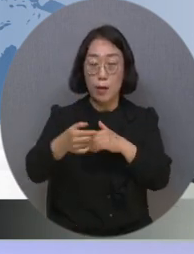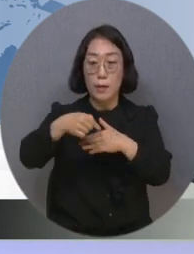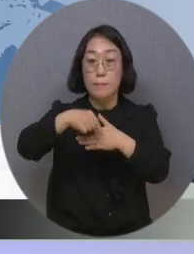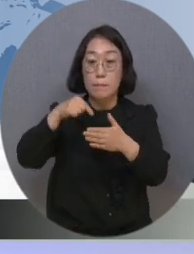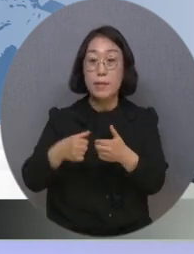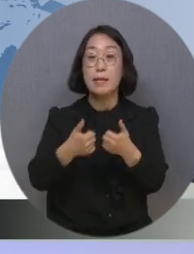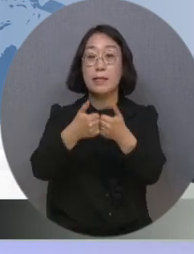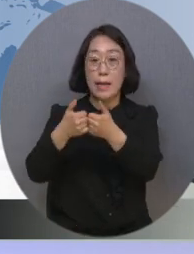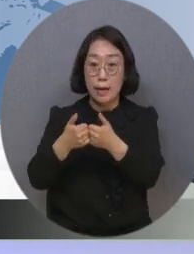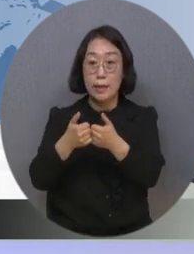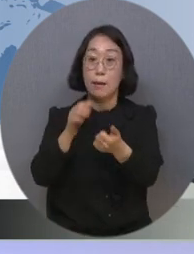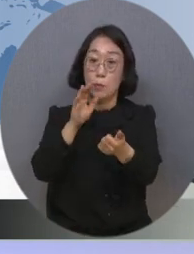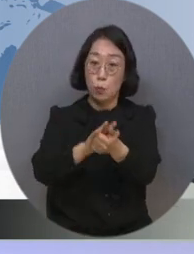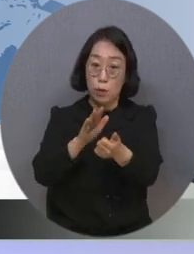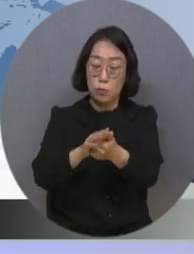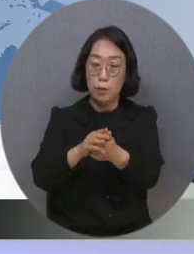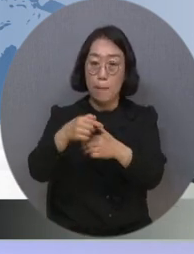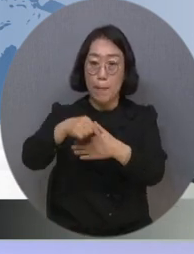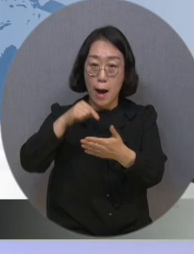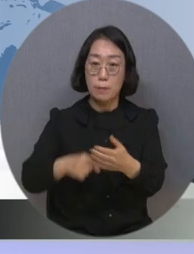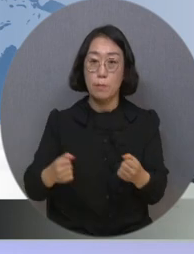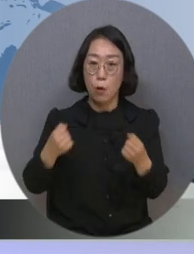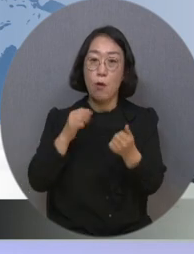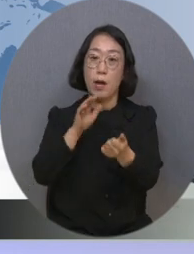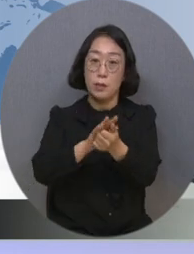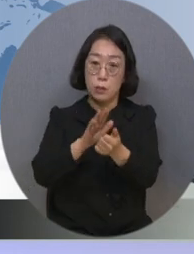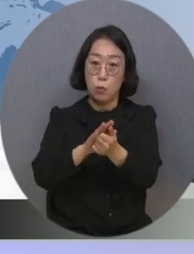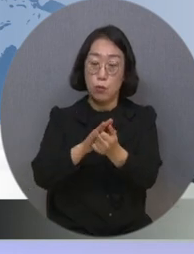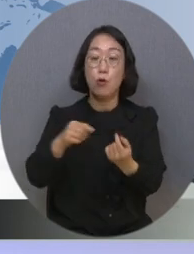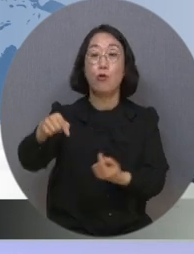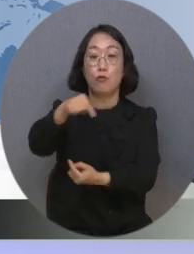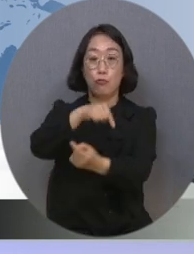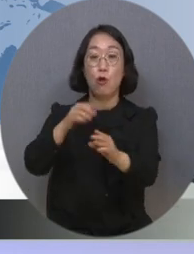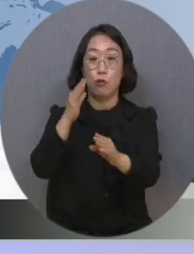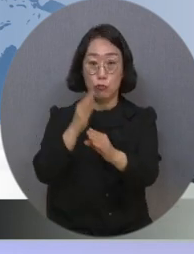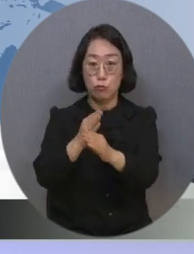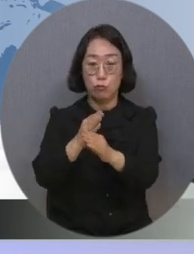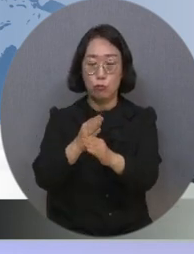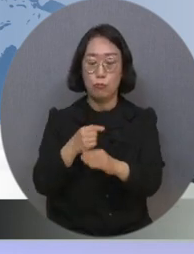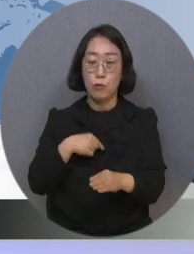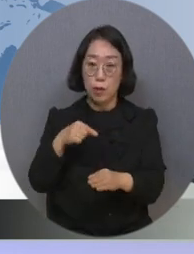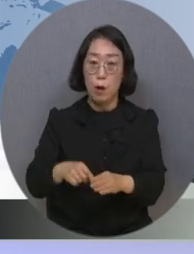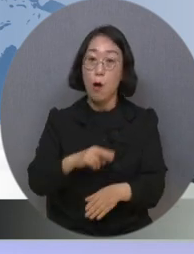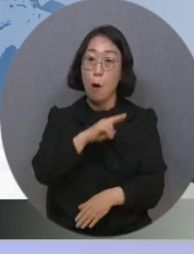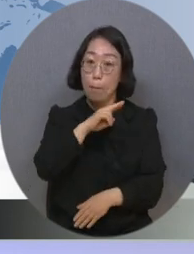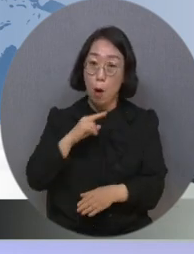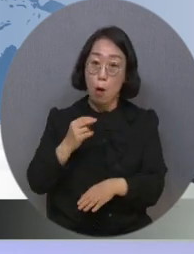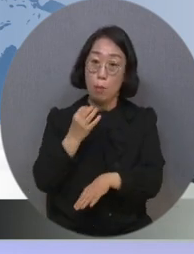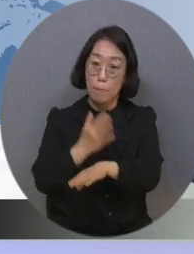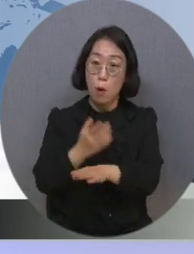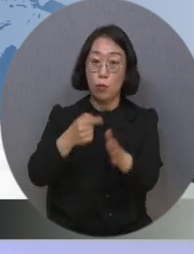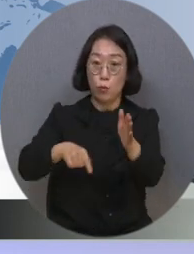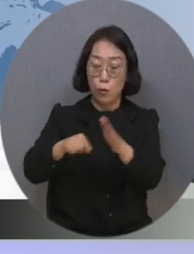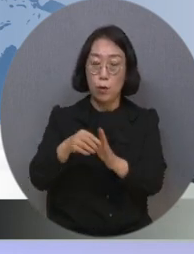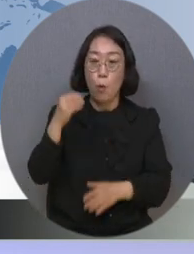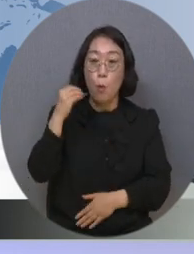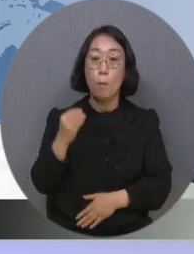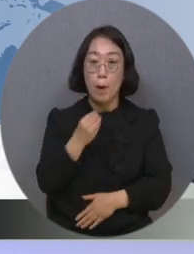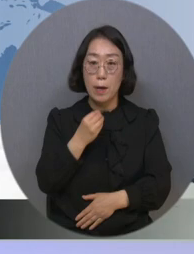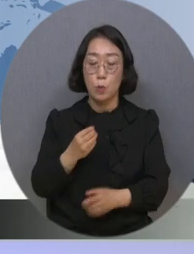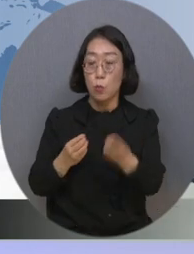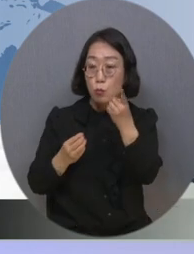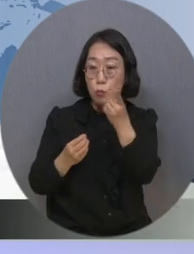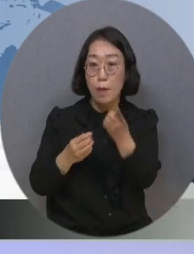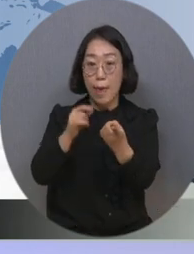제공하는 청년마음건강지원서비스를 운영하고 있는데요. 이용자의 편의를 위해 복지로 홈페이지와 모바일앱을